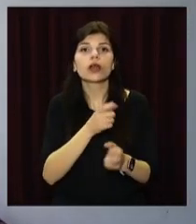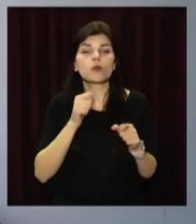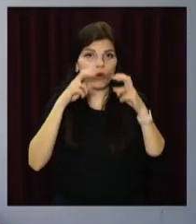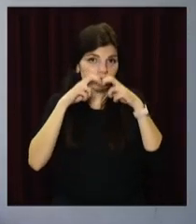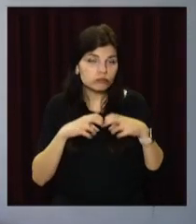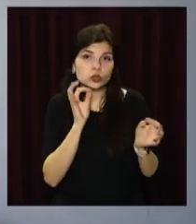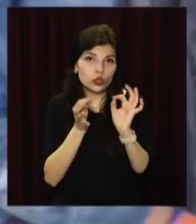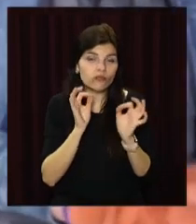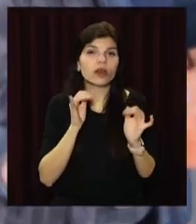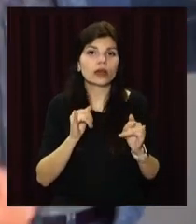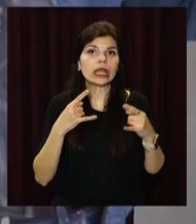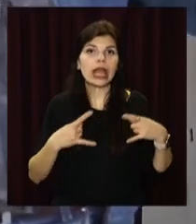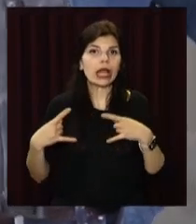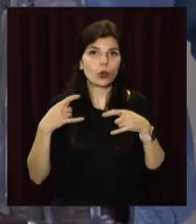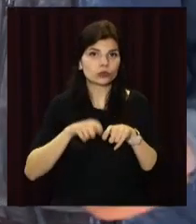діагностику.